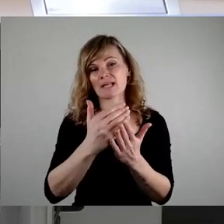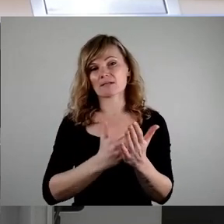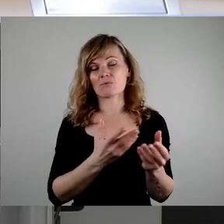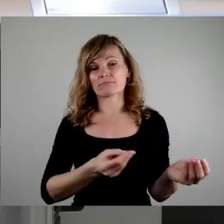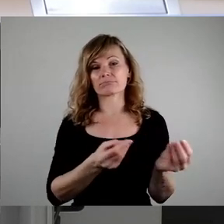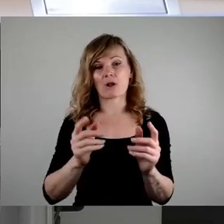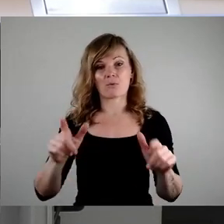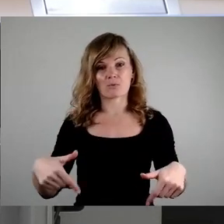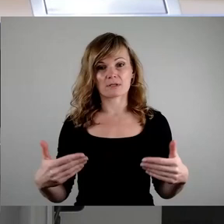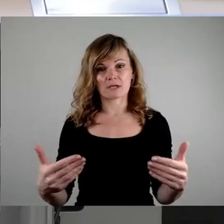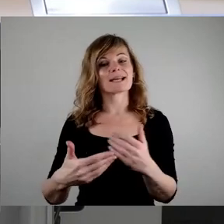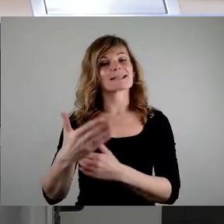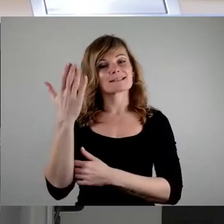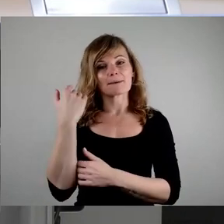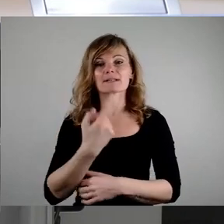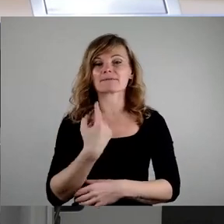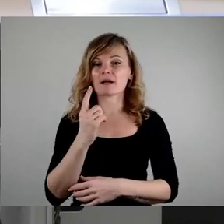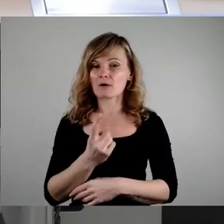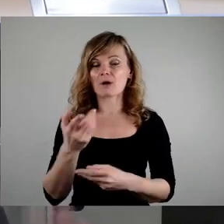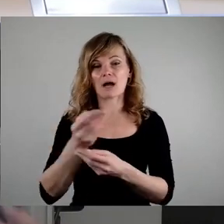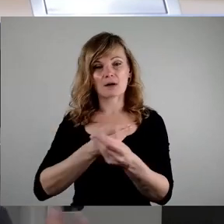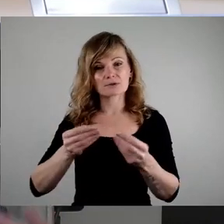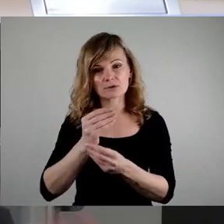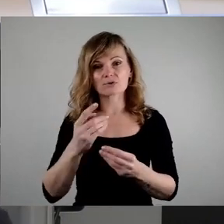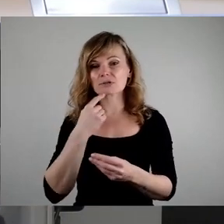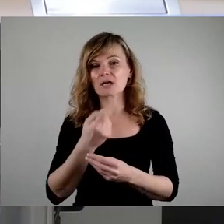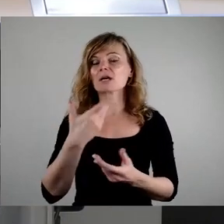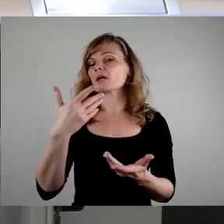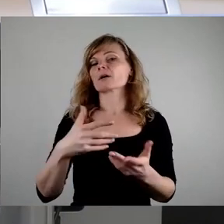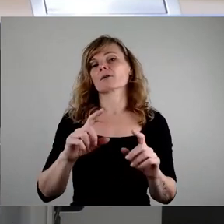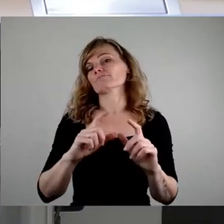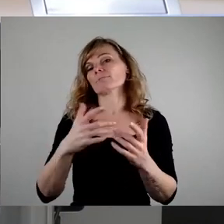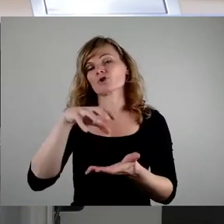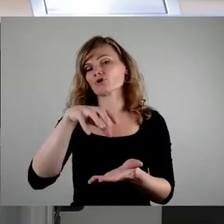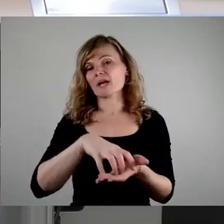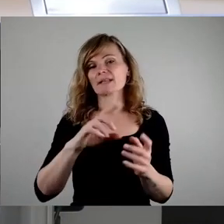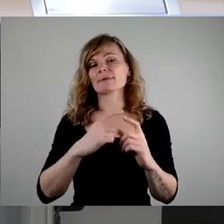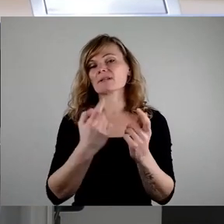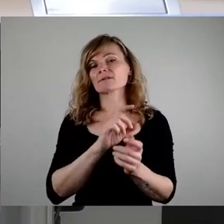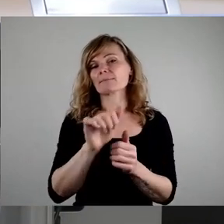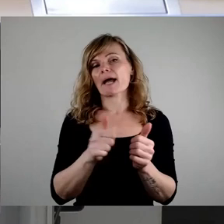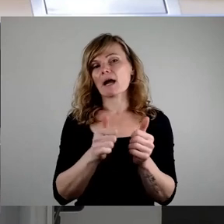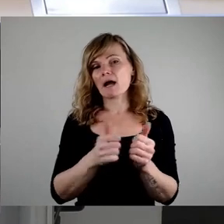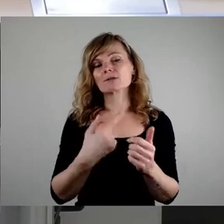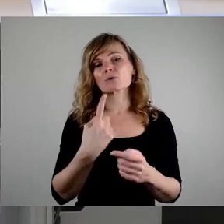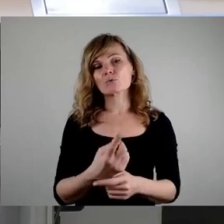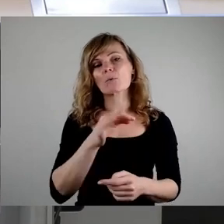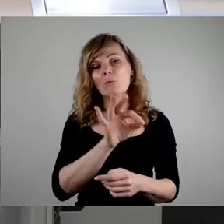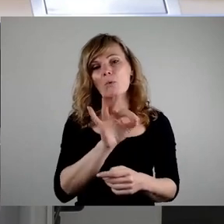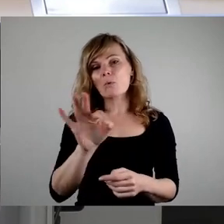gesprochen haben, den Stadtbezirksbeiräten als Anhaltspunkt 25 Euro pro Kopf